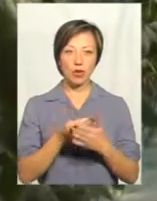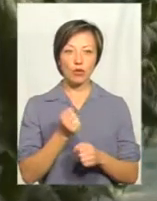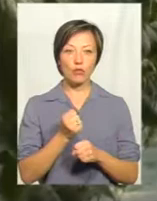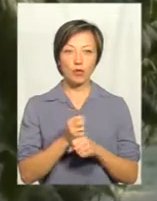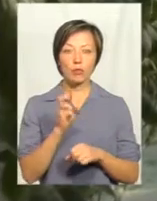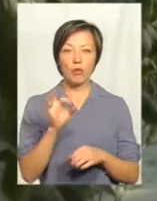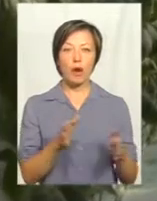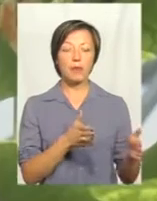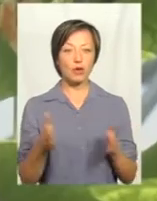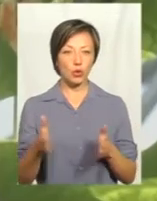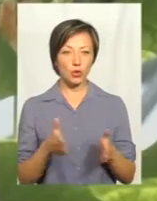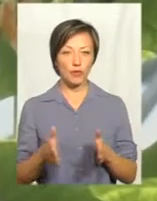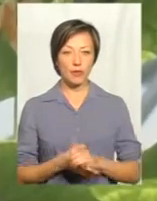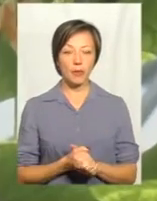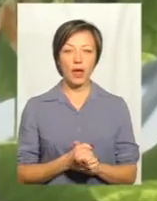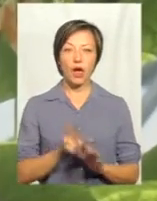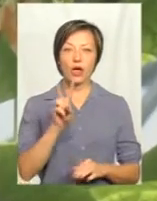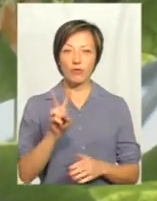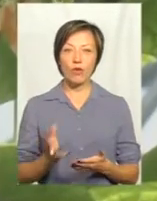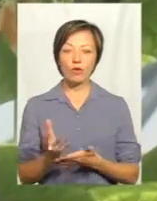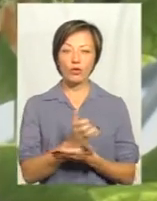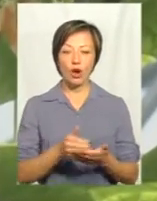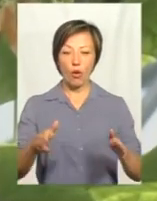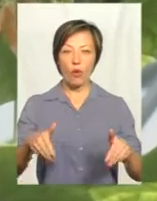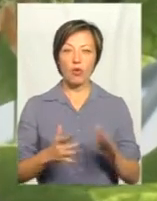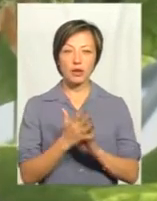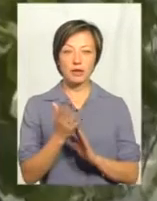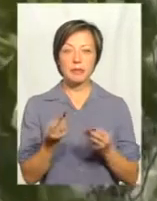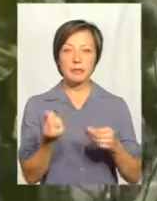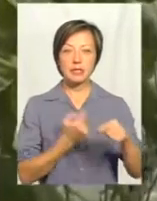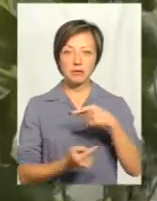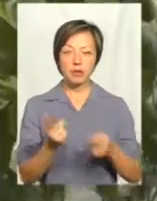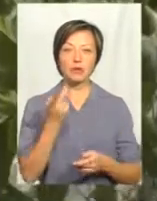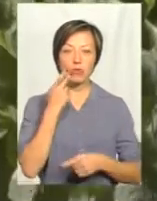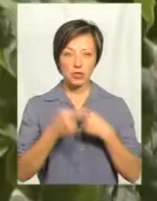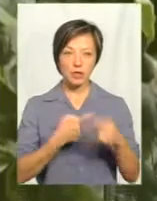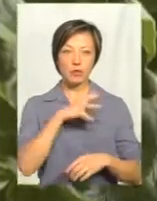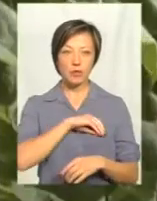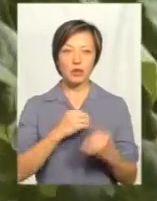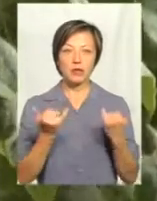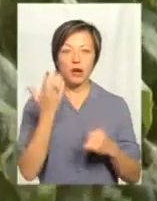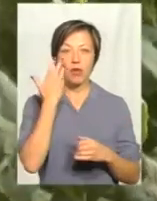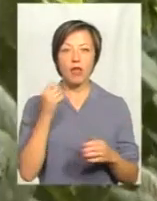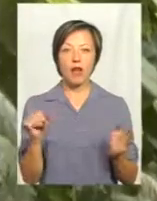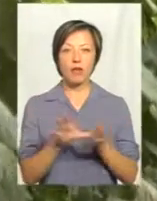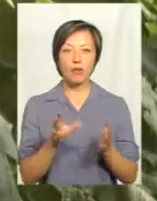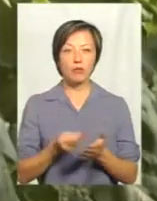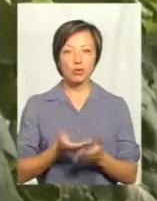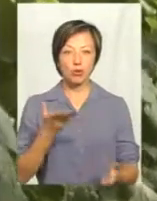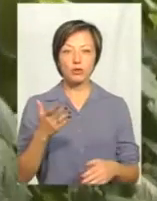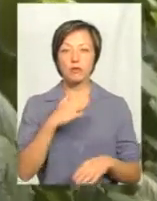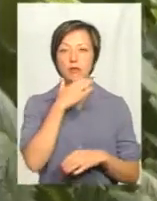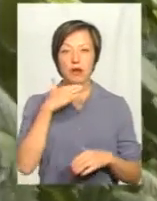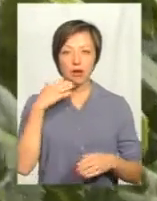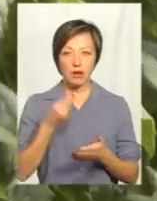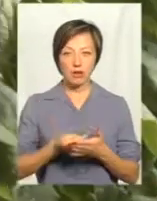йде підготовка. Від двох урожаїв городини в рік бізнесмени мають постійні прибутки, і навіть тепер, коли енергоносії подорожчали в рази,